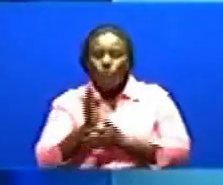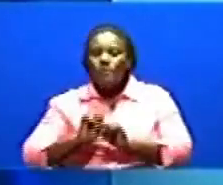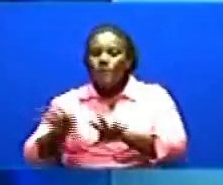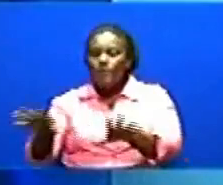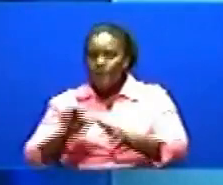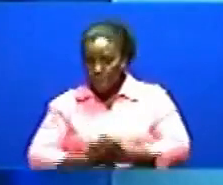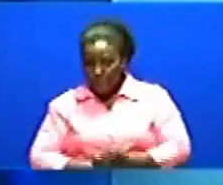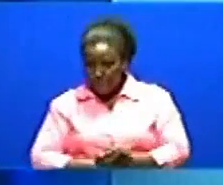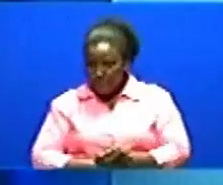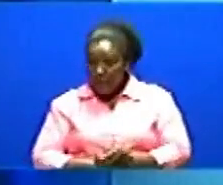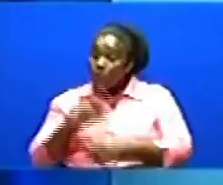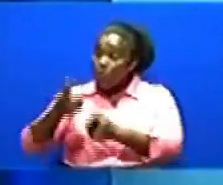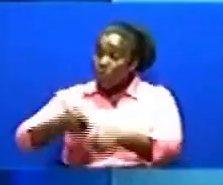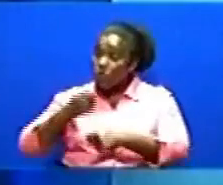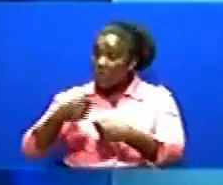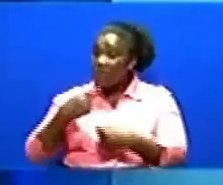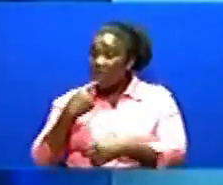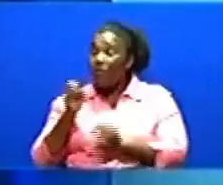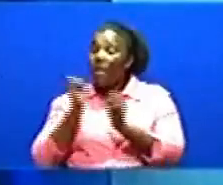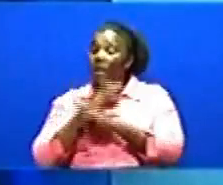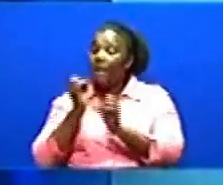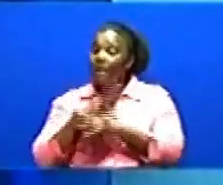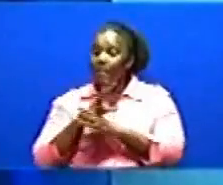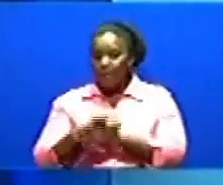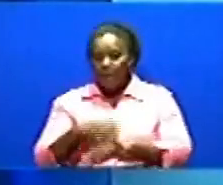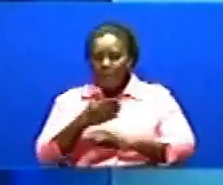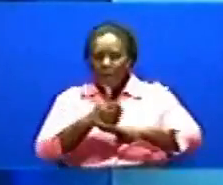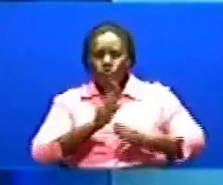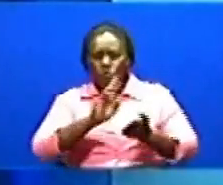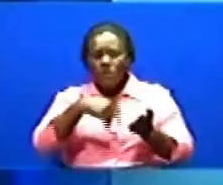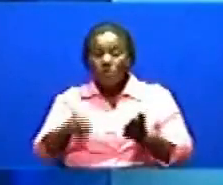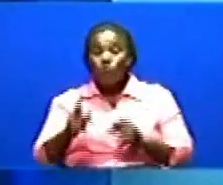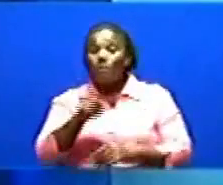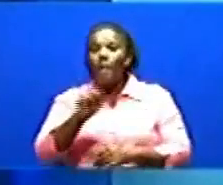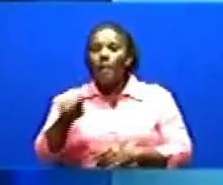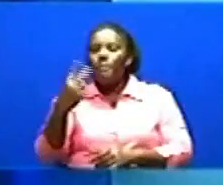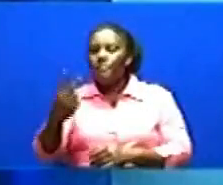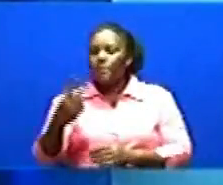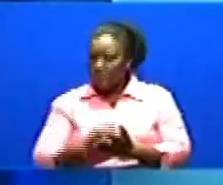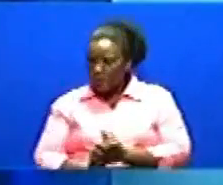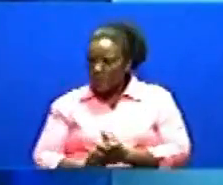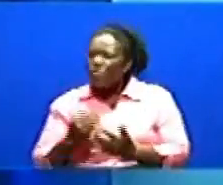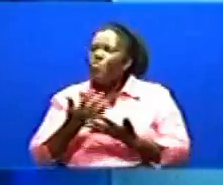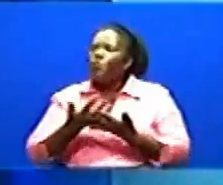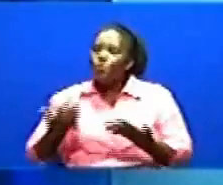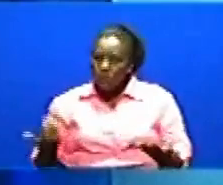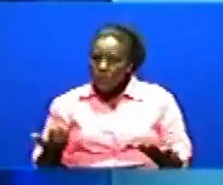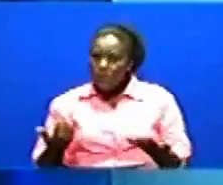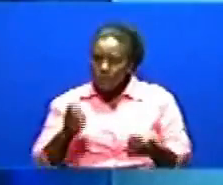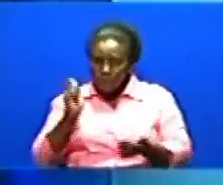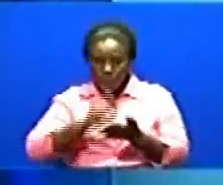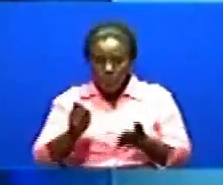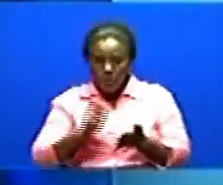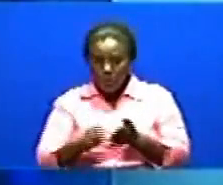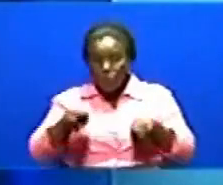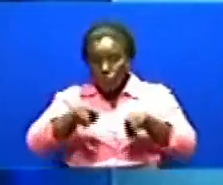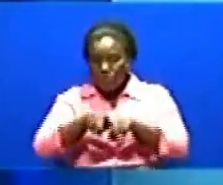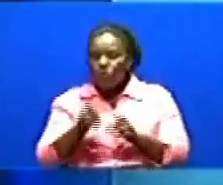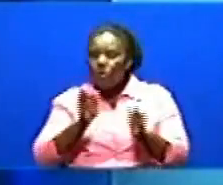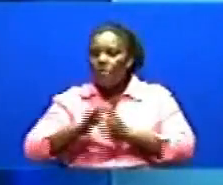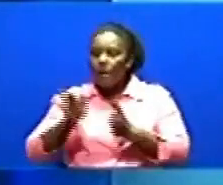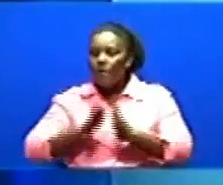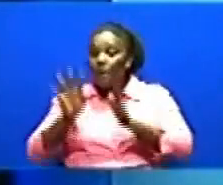unununzi wa zao hile Wakupitia mtandao ni kushindo kufanyika marambili kulikoni Mwanshiotu Dr. Elias kutoka tabura amenda